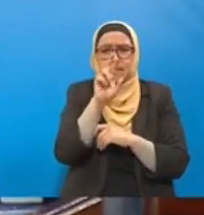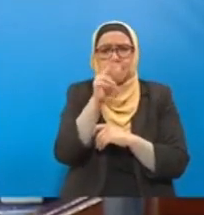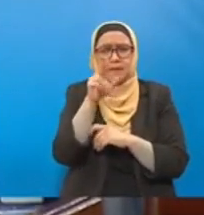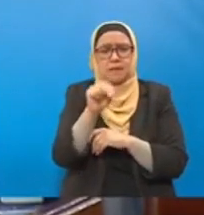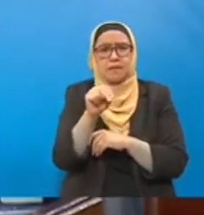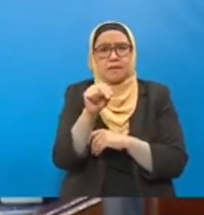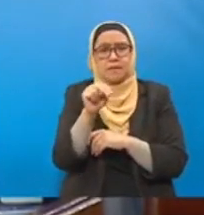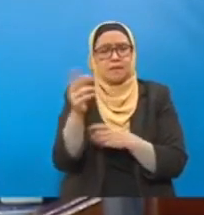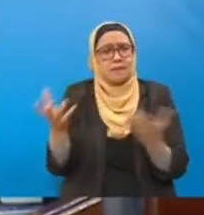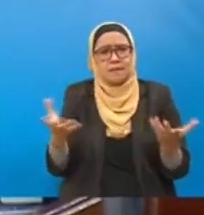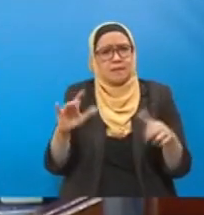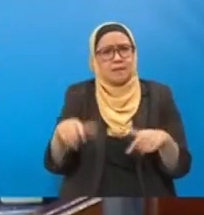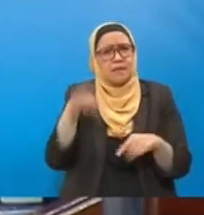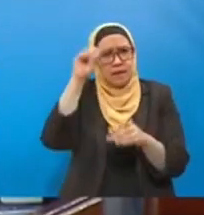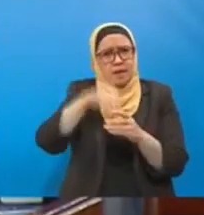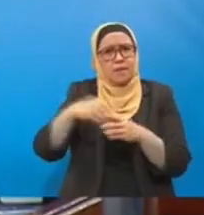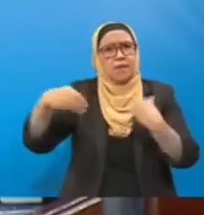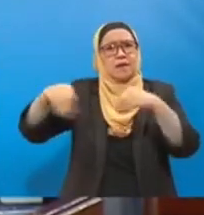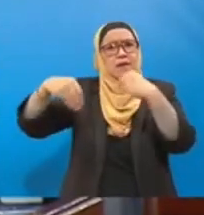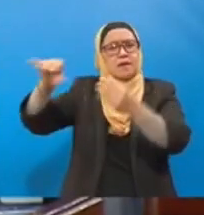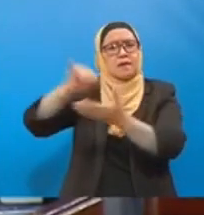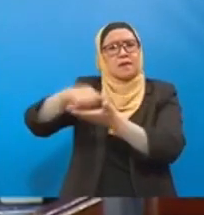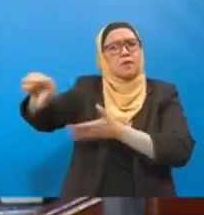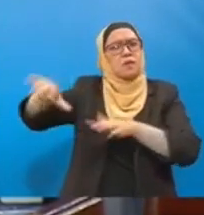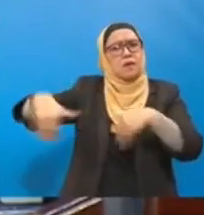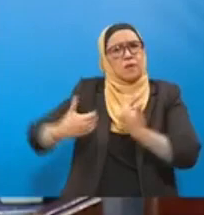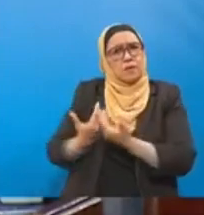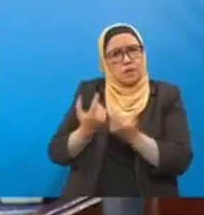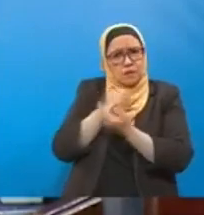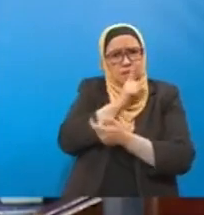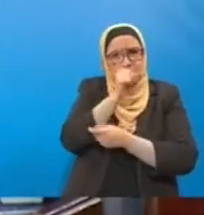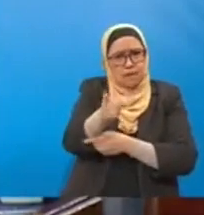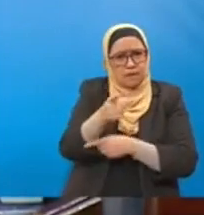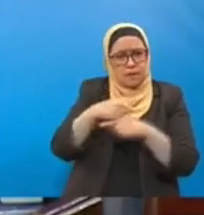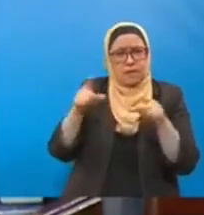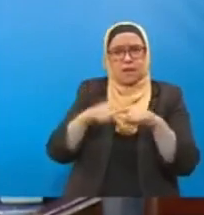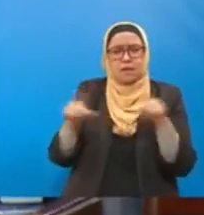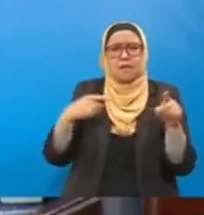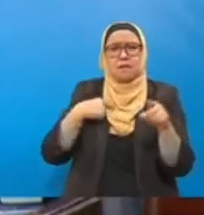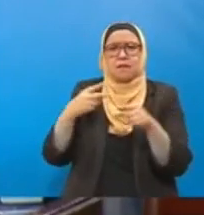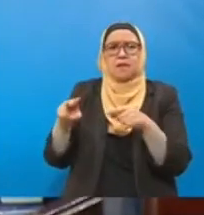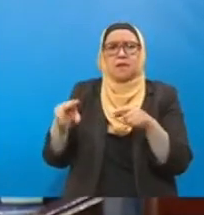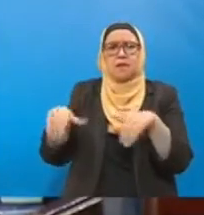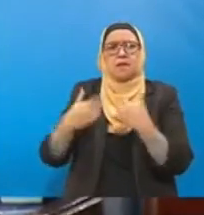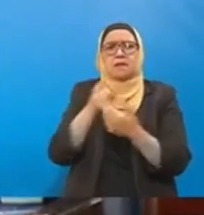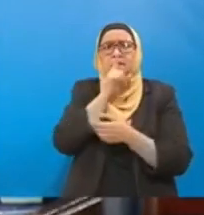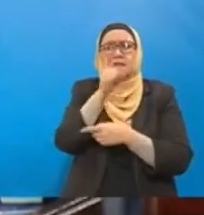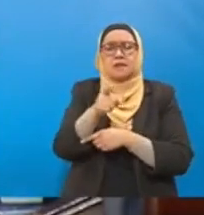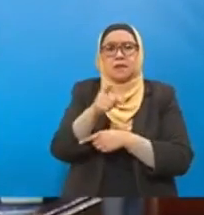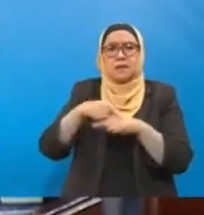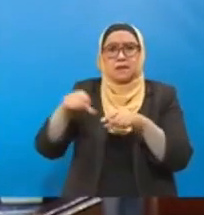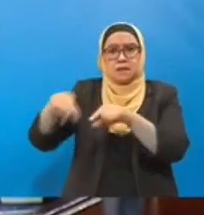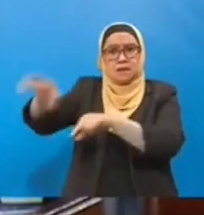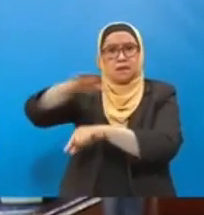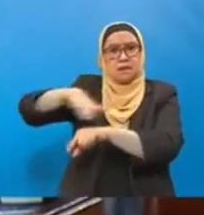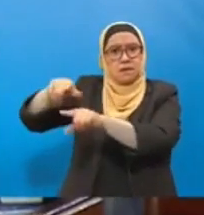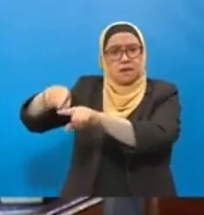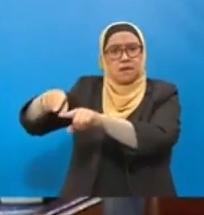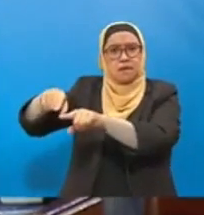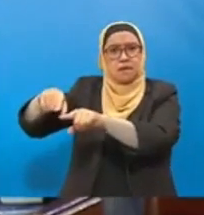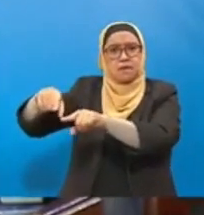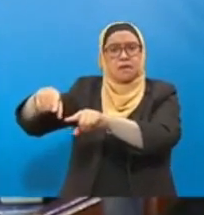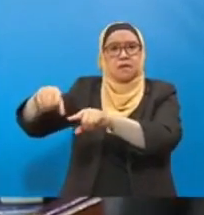kita memastikan bahawa karbon market, offset karbon yang dibeli di pasaran kita diiktiraf antarabangsa.